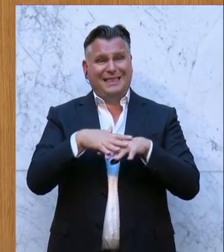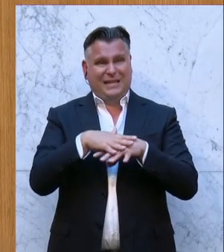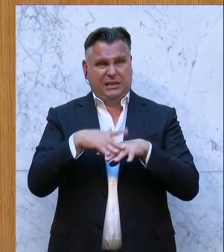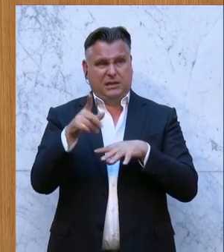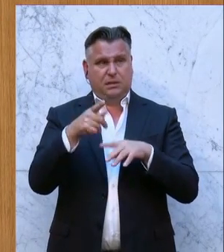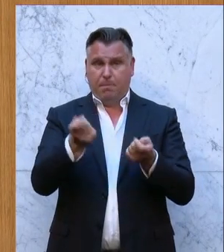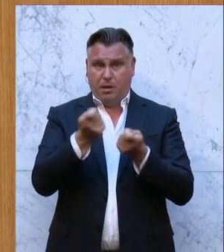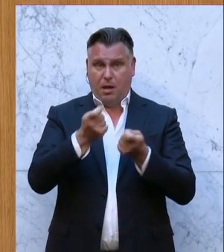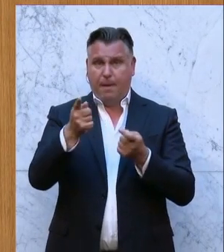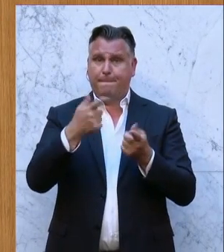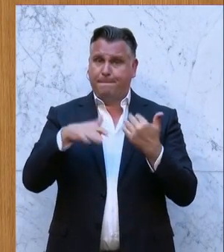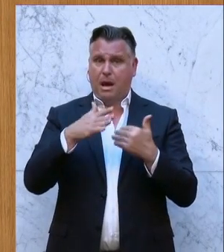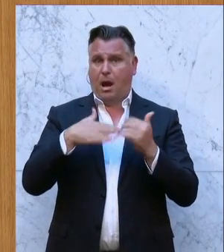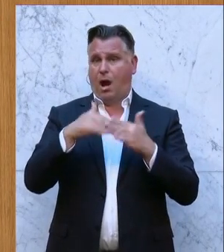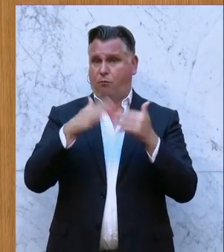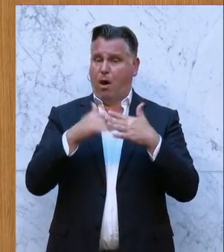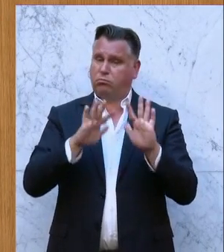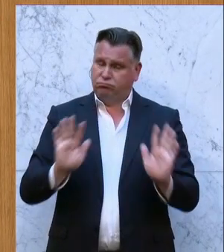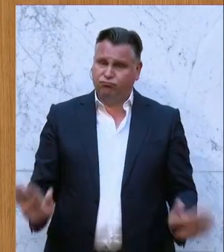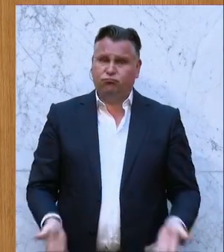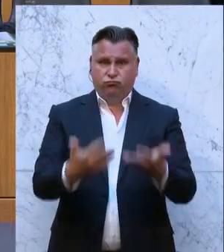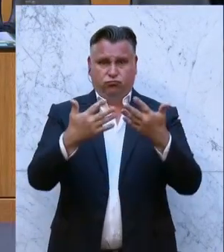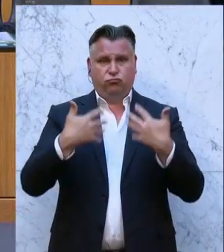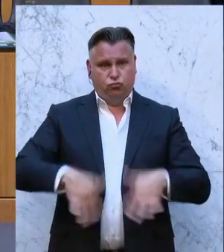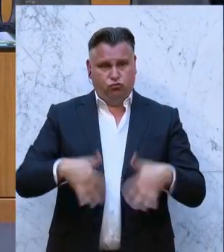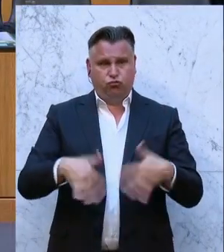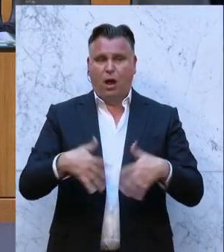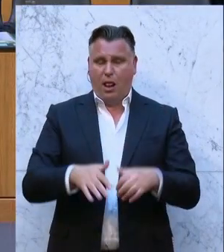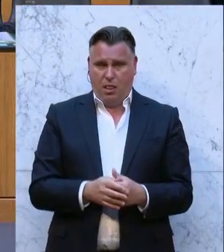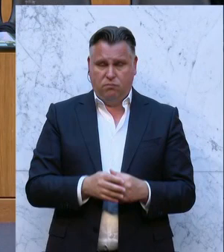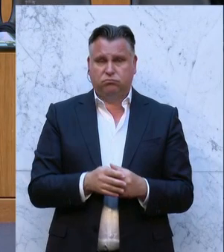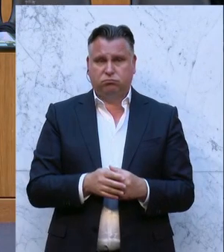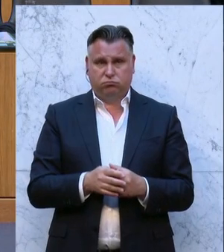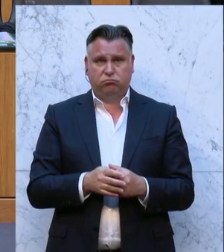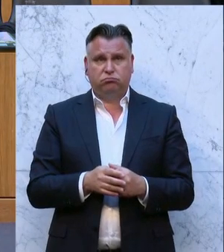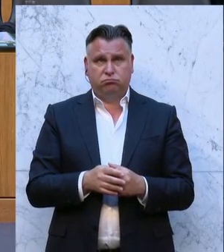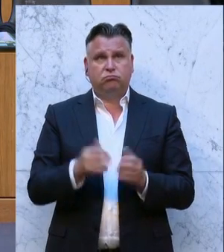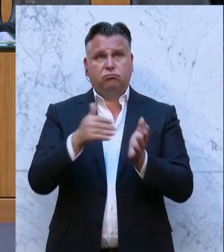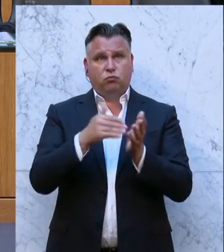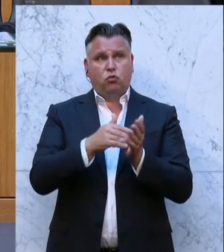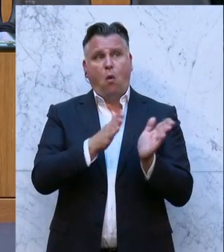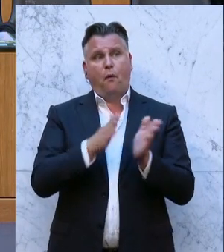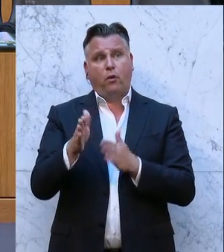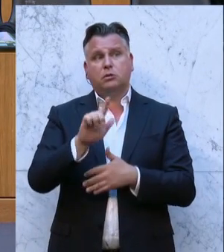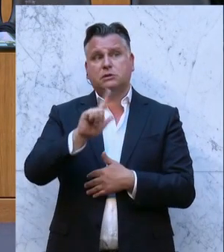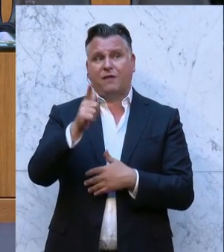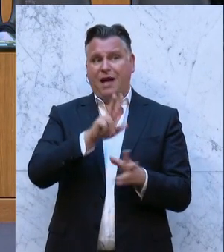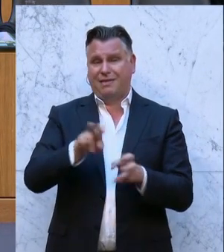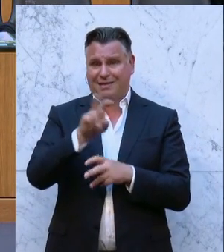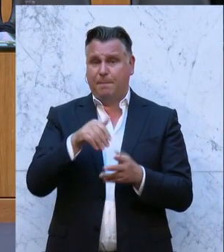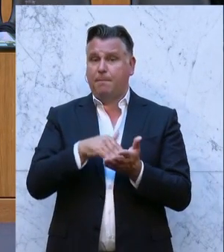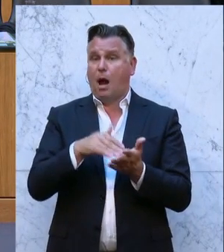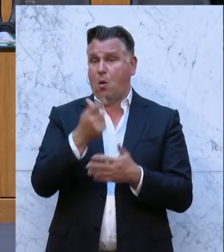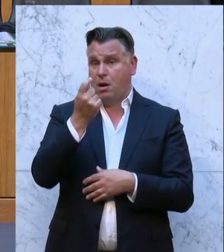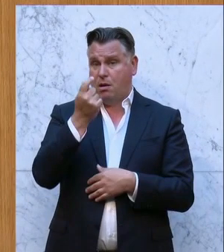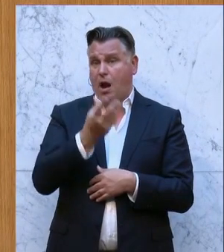diesen Ausbau mit aller Kraft zu forcieren. Mit aller Kraft zu forcieren. Und was es dazu auch braucht, ist Kapital.